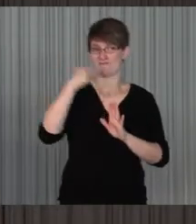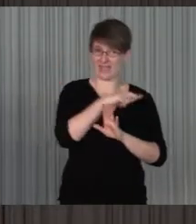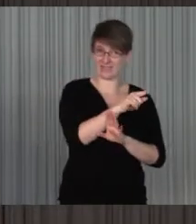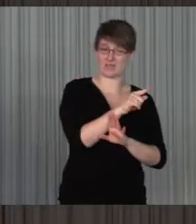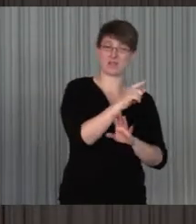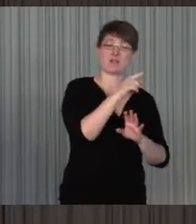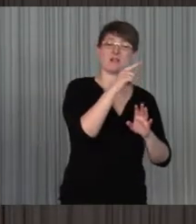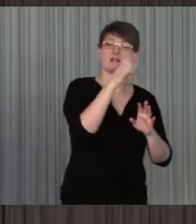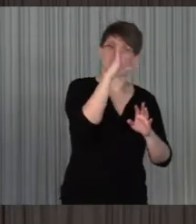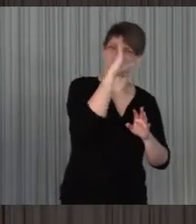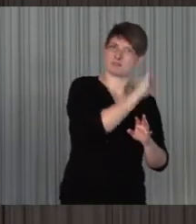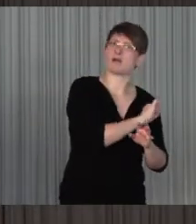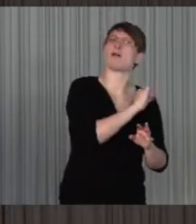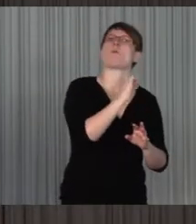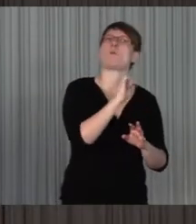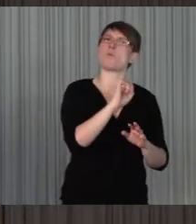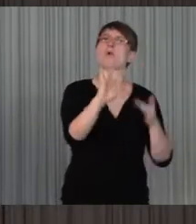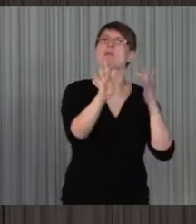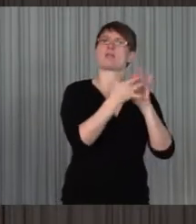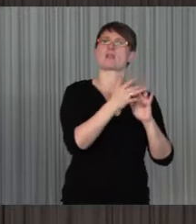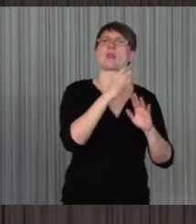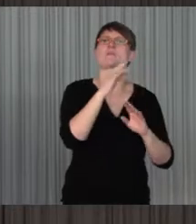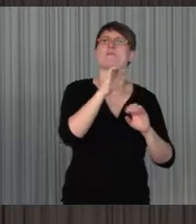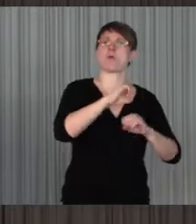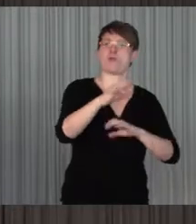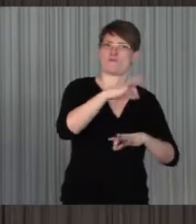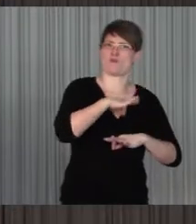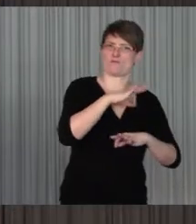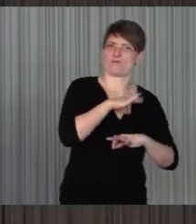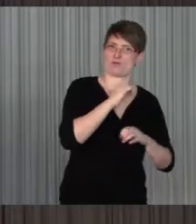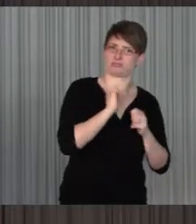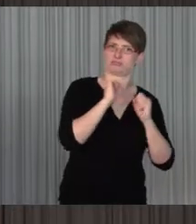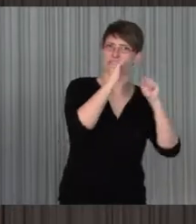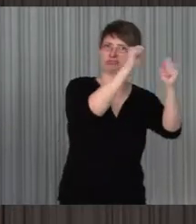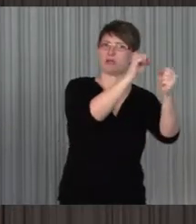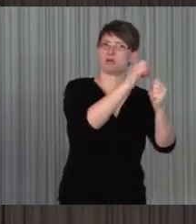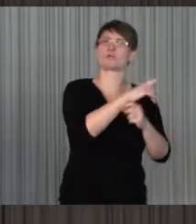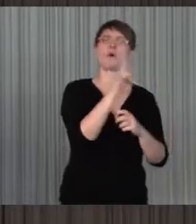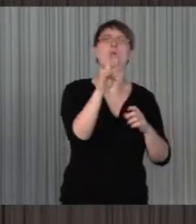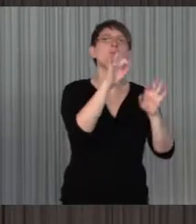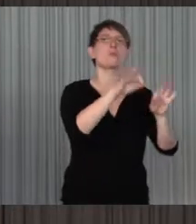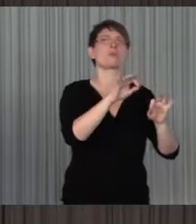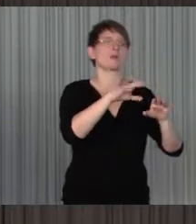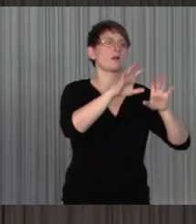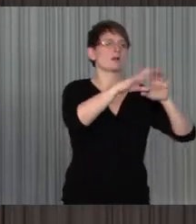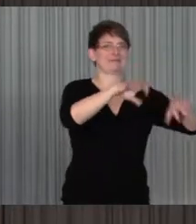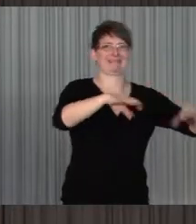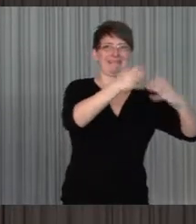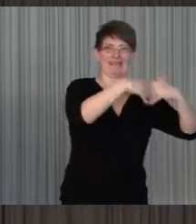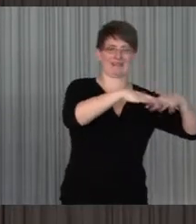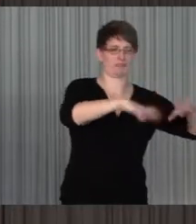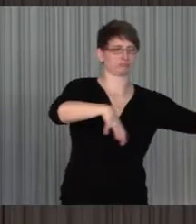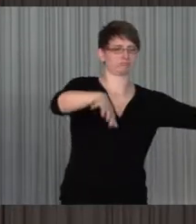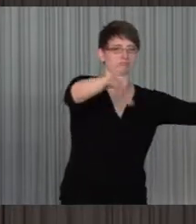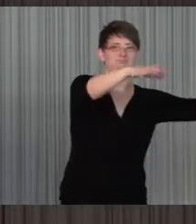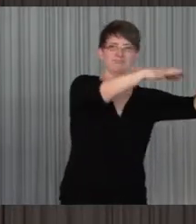haben, was für Möglichkeiten das Internet für das Video nutzen, das ist auch sehr aktiv, die Bank hat auch sehr gut ausgestattet, hat eine hohe